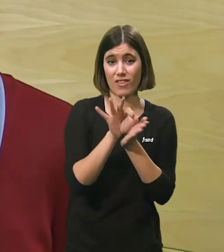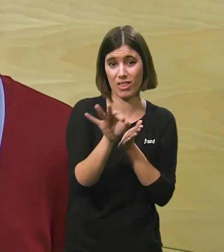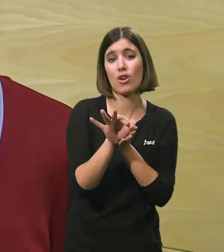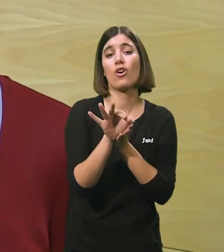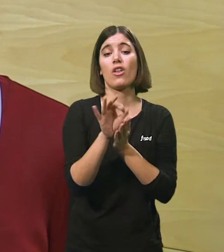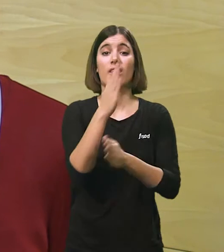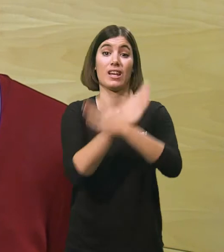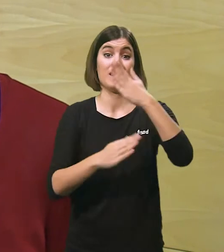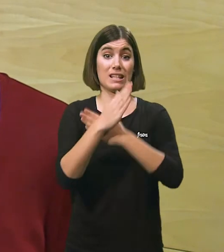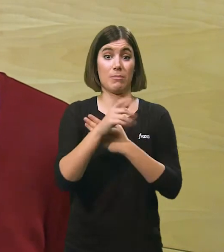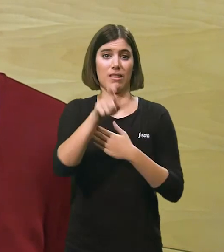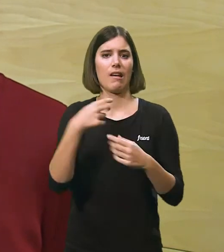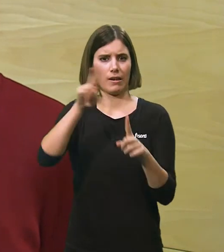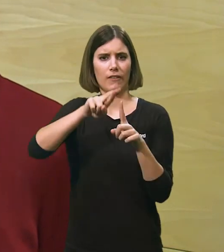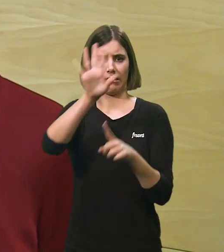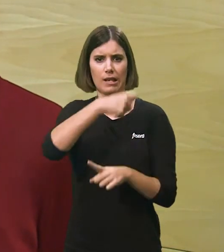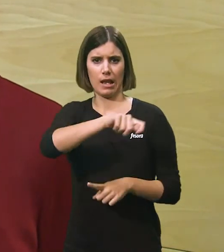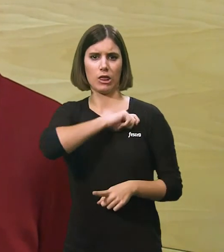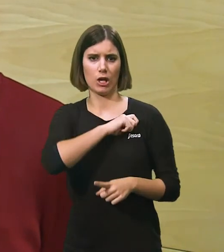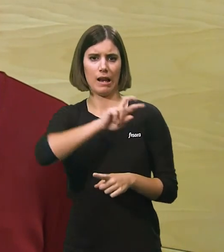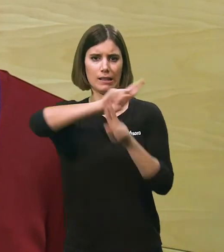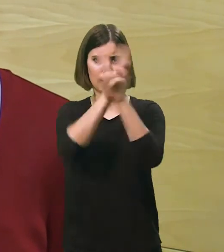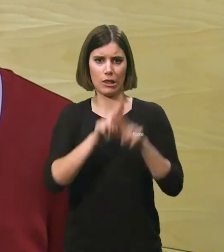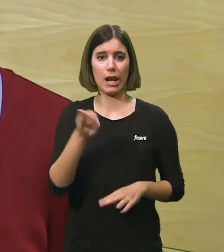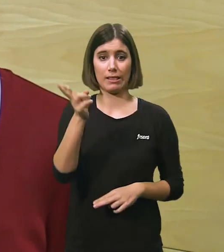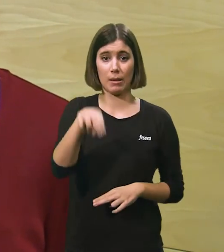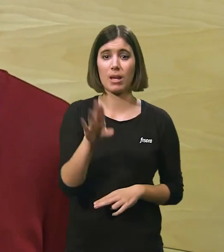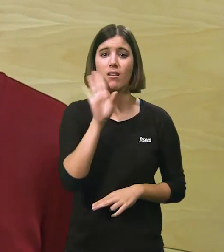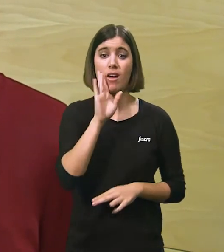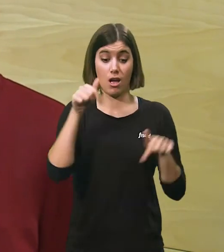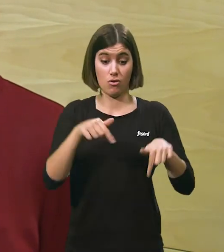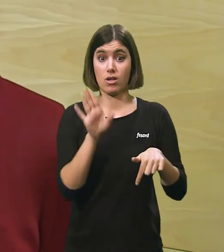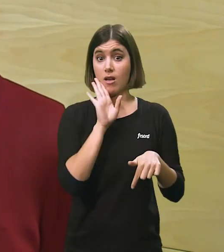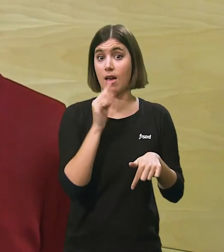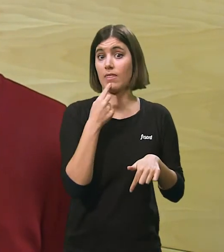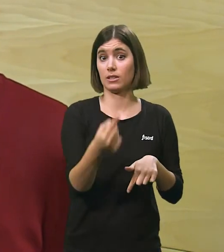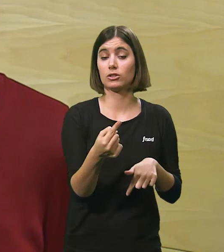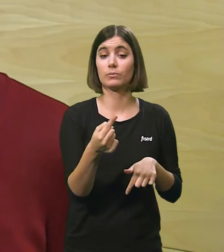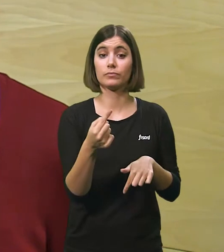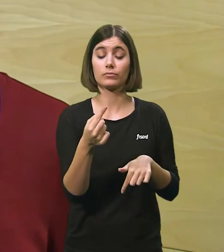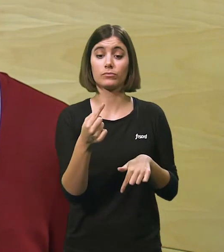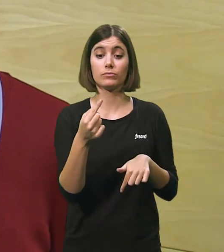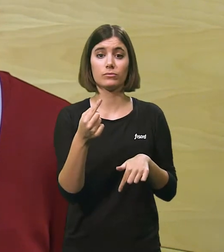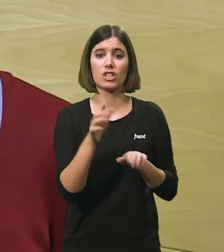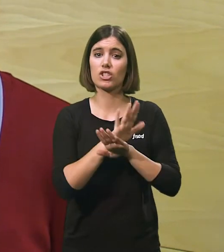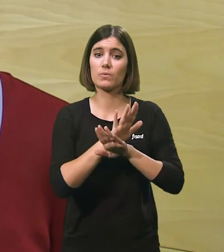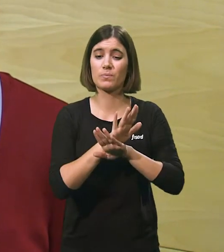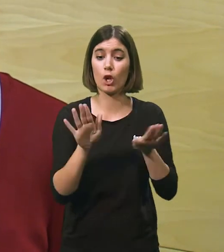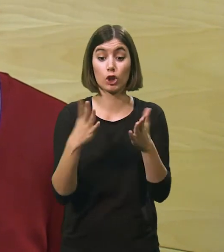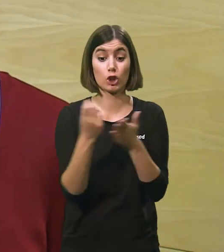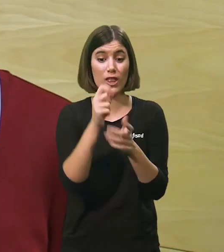servei d'atenció a la discapacitat que està més referent a nivell nacional i a nivell internacional i com dia jo avui fa uns moments